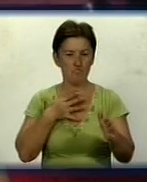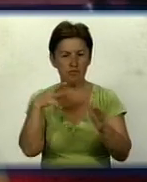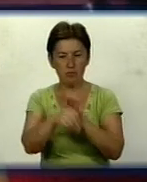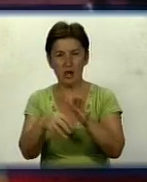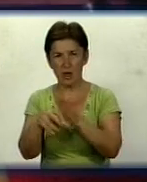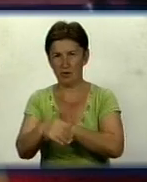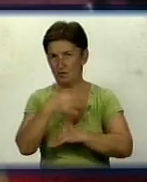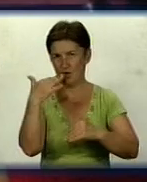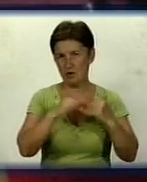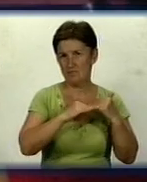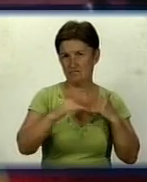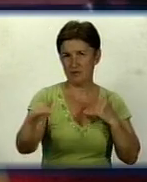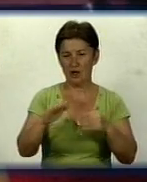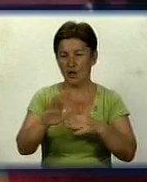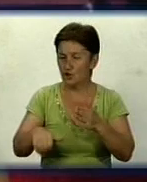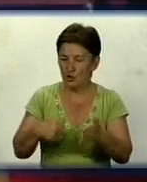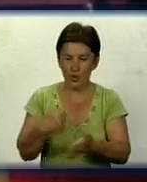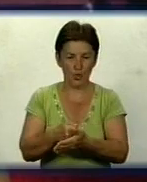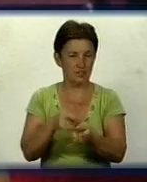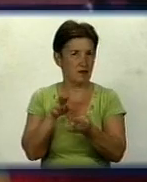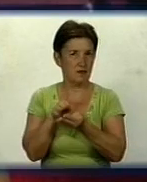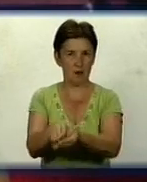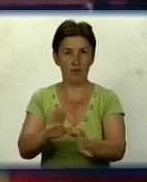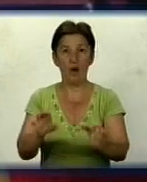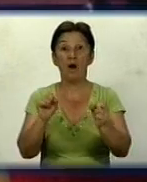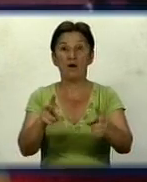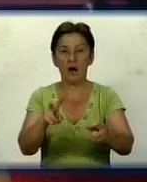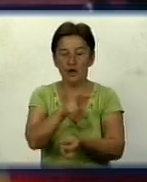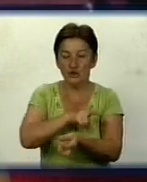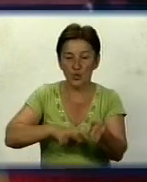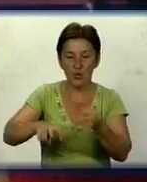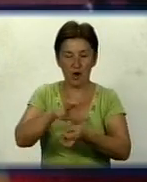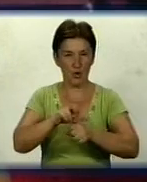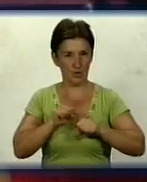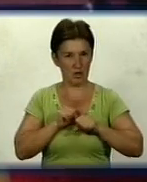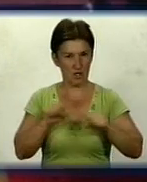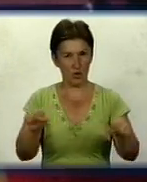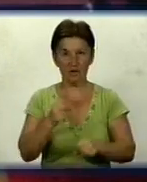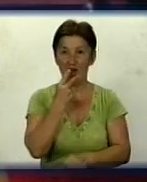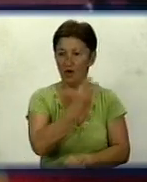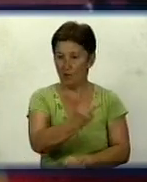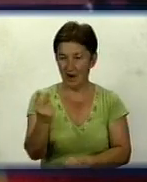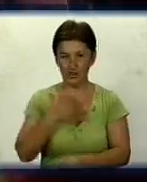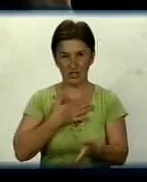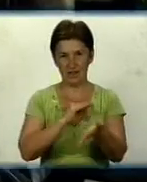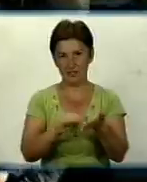бійців, які й досі не поховані з усіма почастями. Як шукають героїв великої вітчизняної, бачили наші кореспонденти.